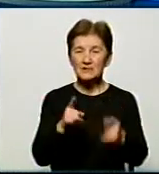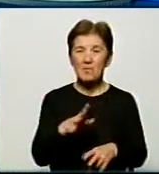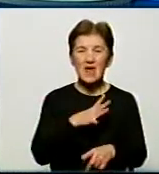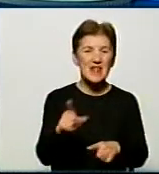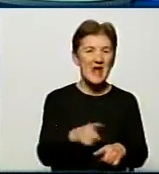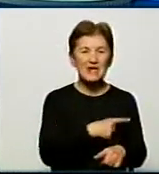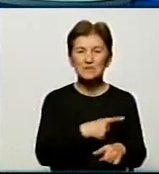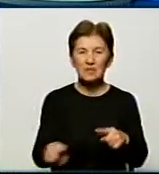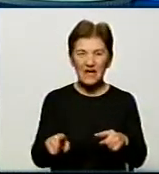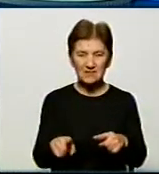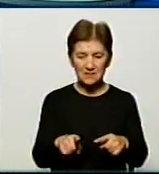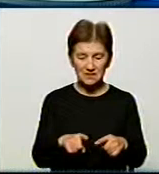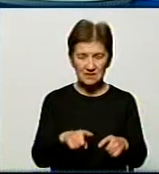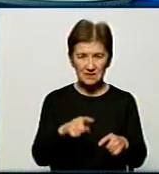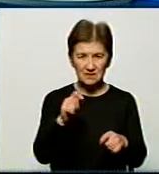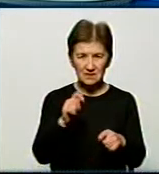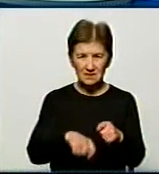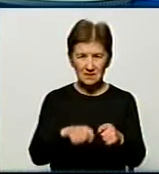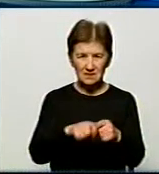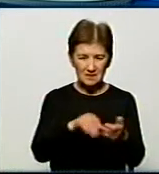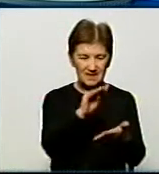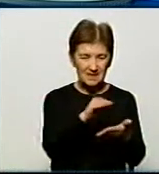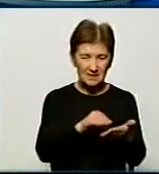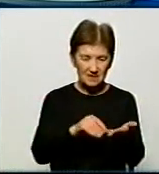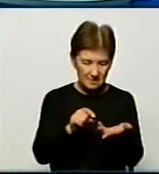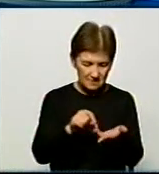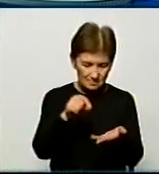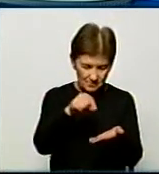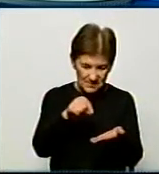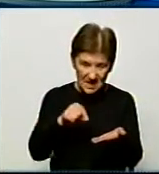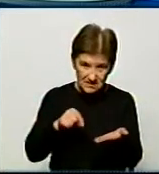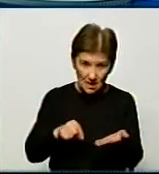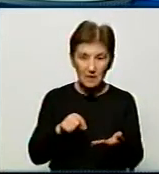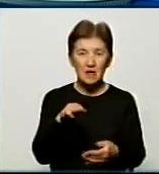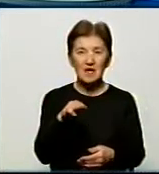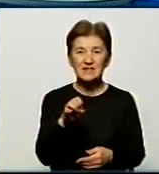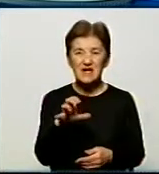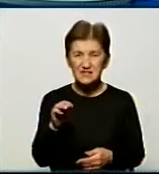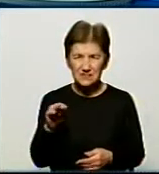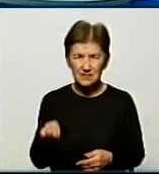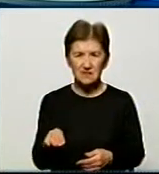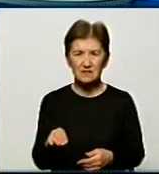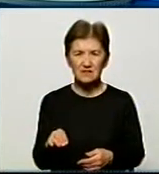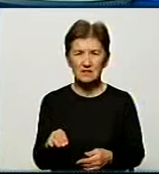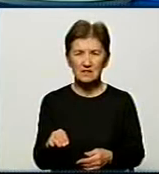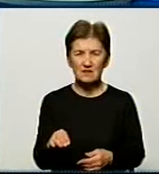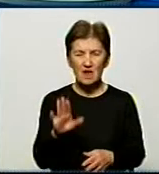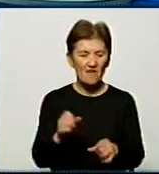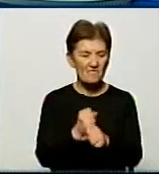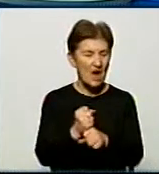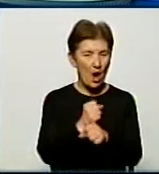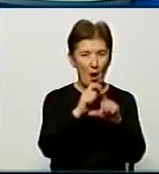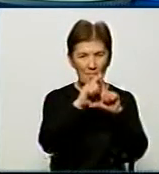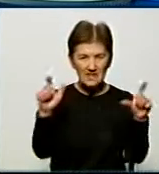зразу б… Ні, повинен бути експрес-тест, повинен бути азельтамівір в аптеці.